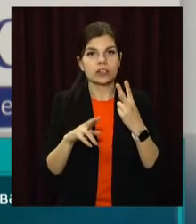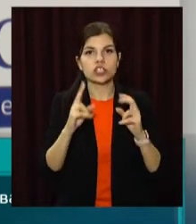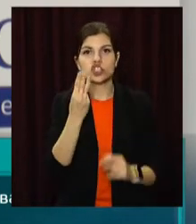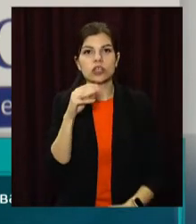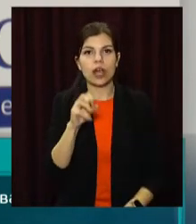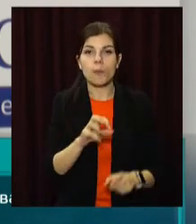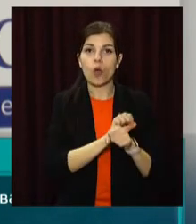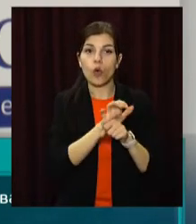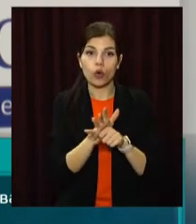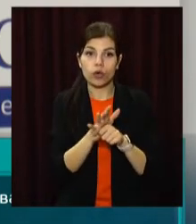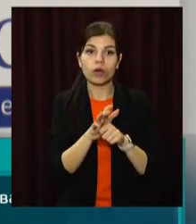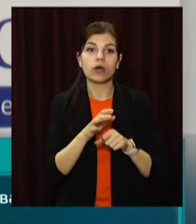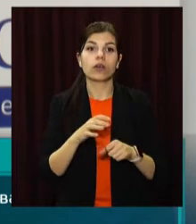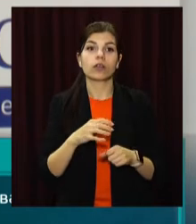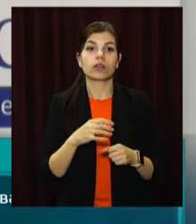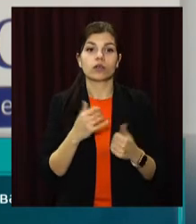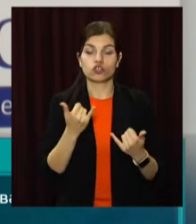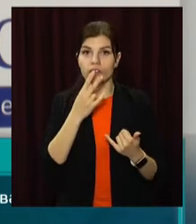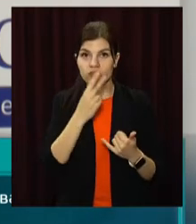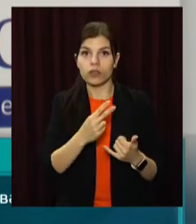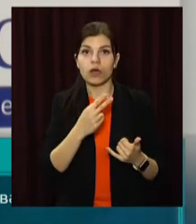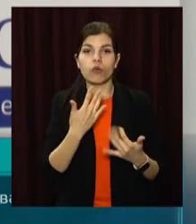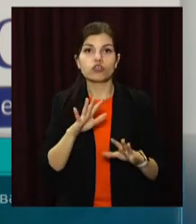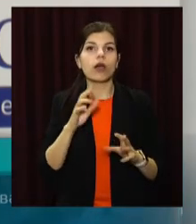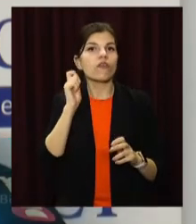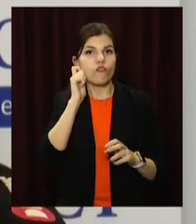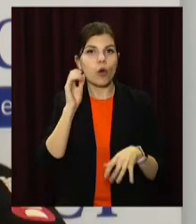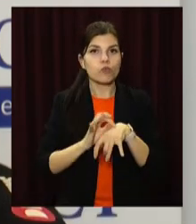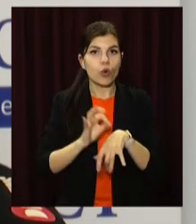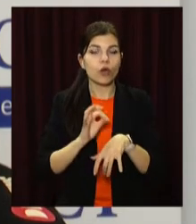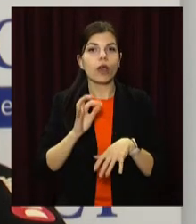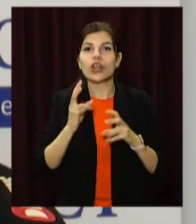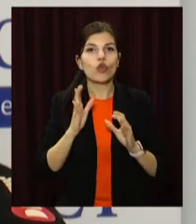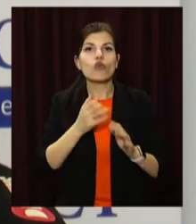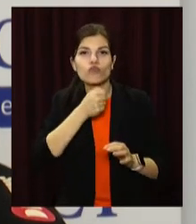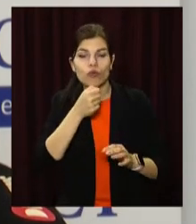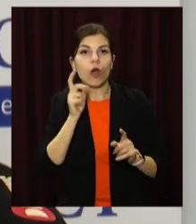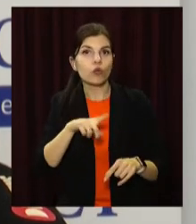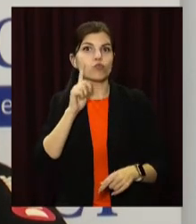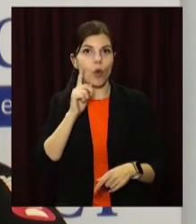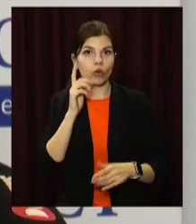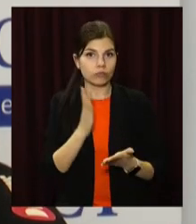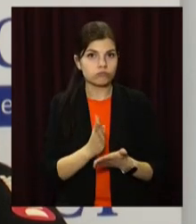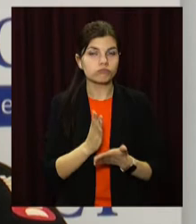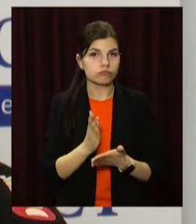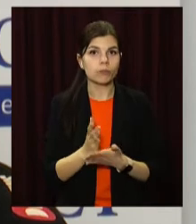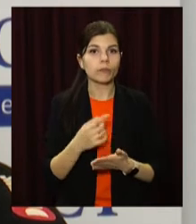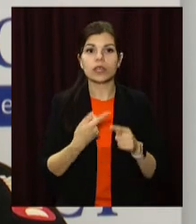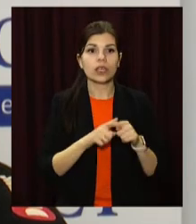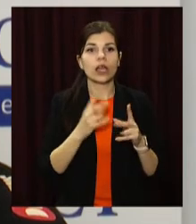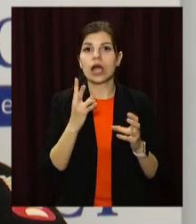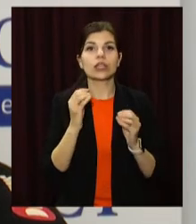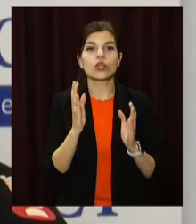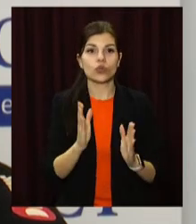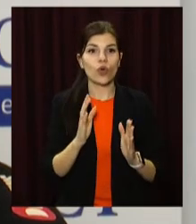Коронавірусна хвороба помолоділа, ми бачимо дуже багато молодих людей. Це не лише наші акушерські